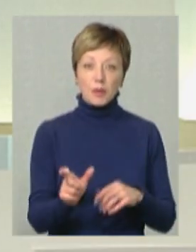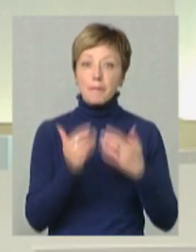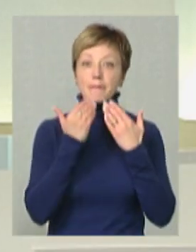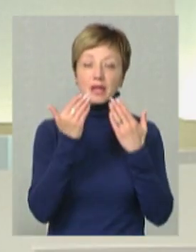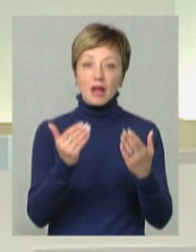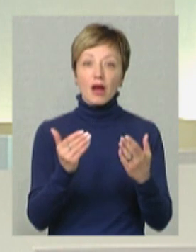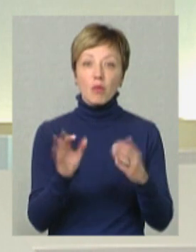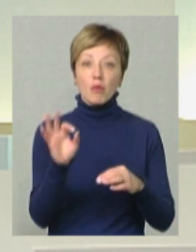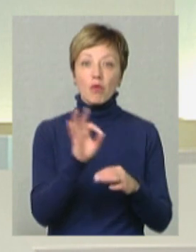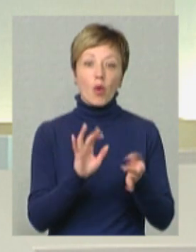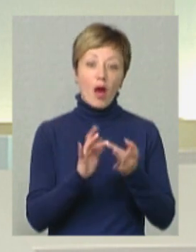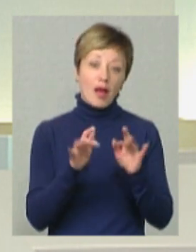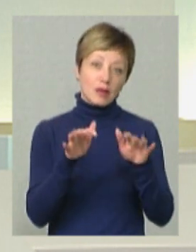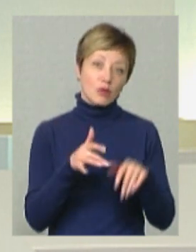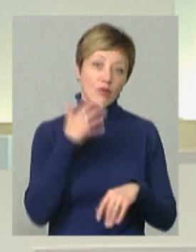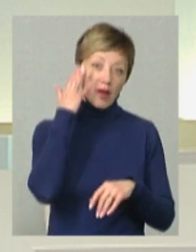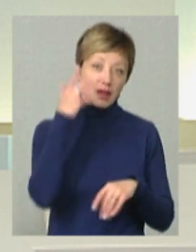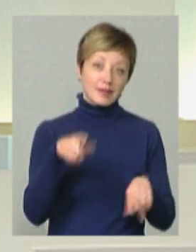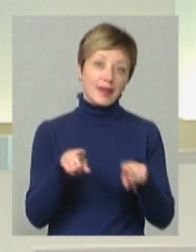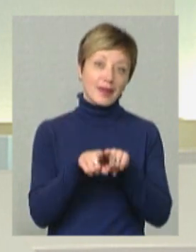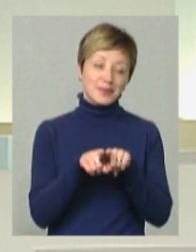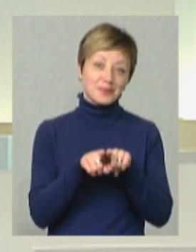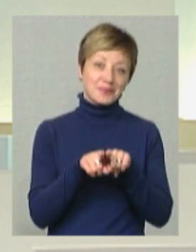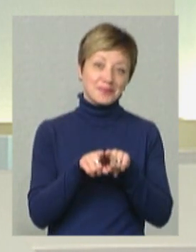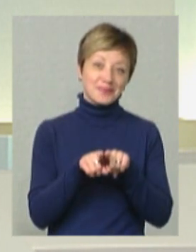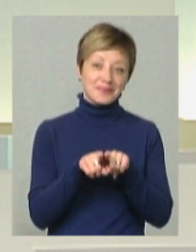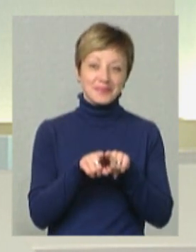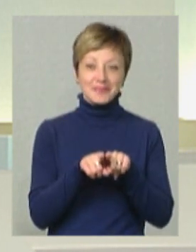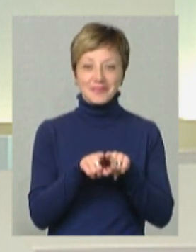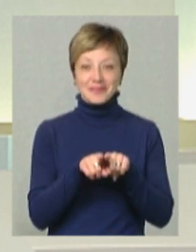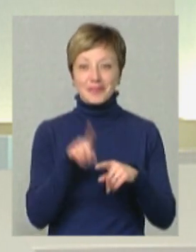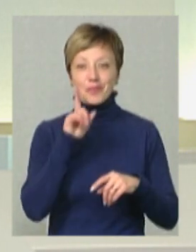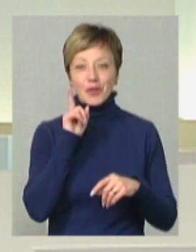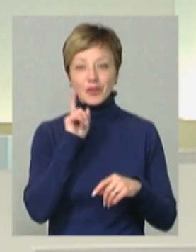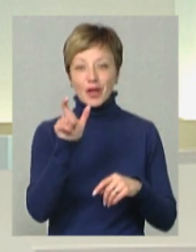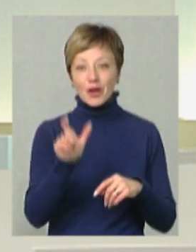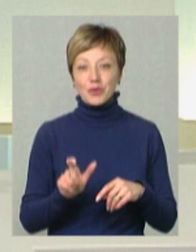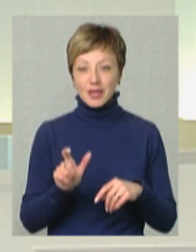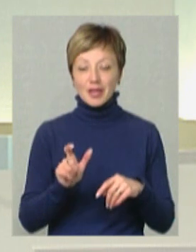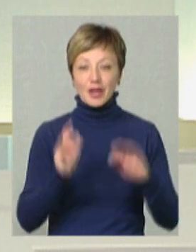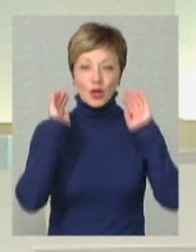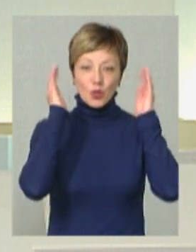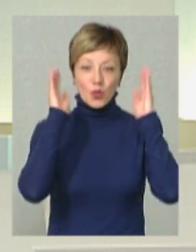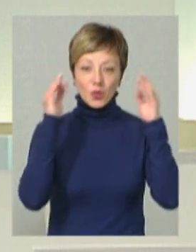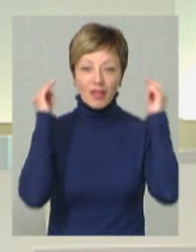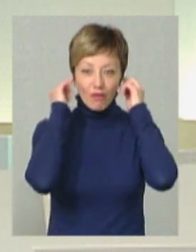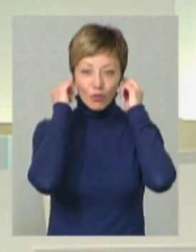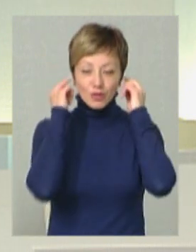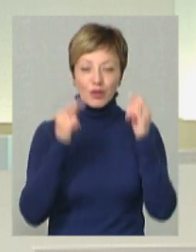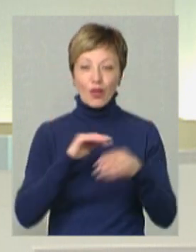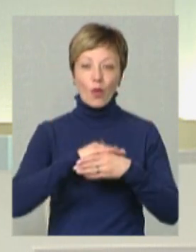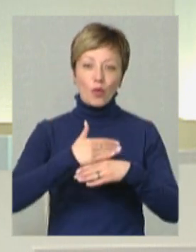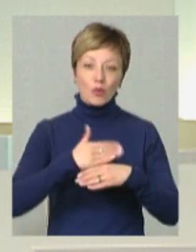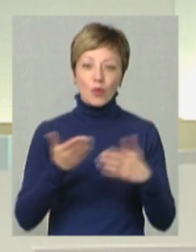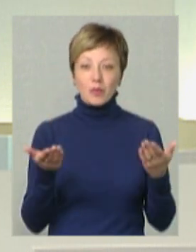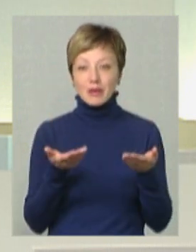питають про IT-шника, їм уявляється такий молода людина в худі з навушниками і ноутбуком, яка